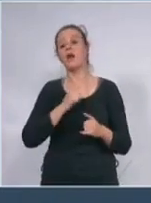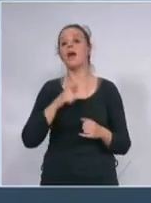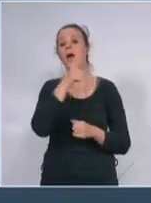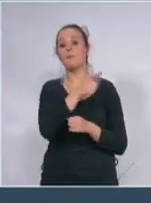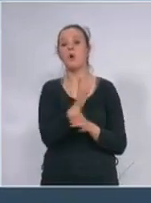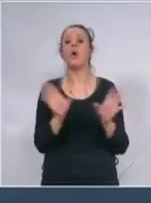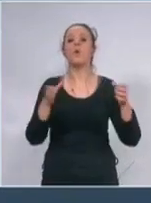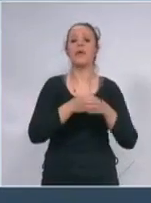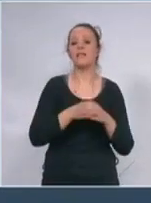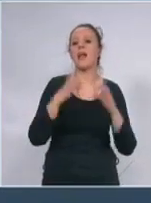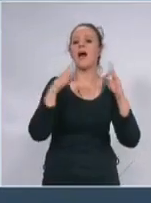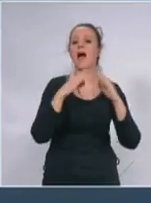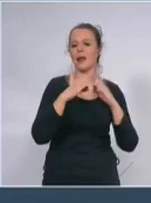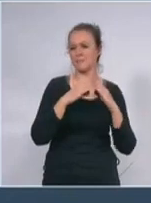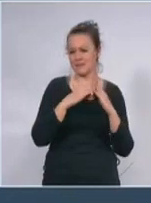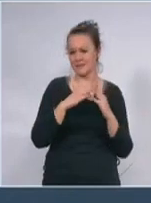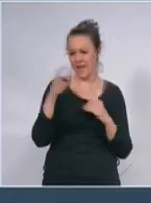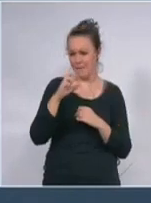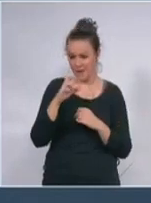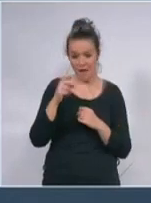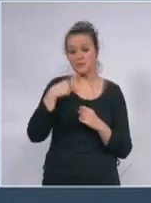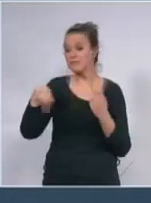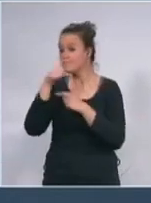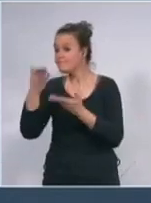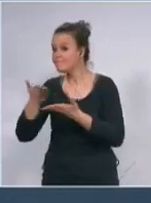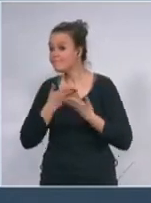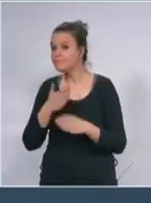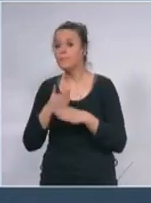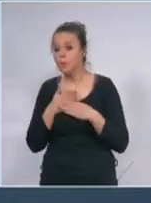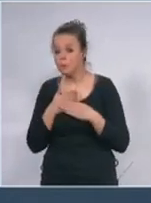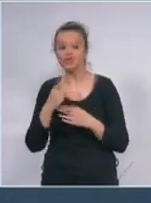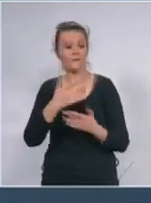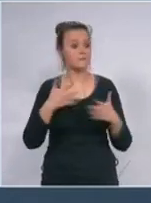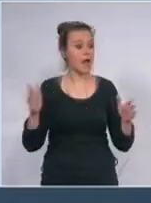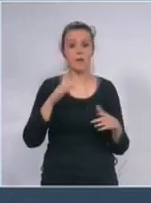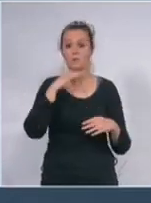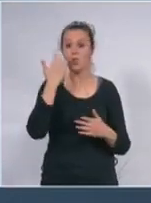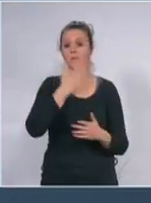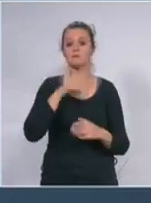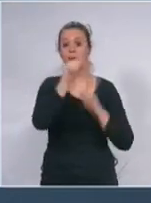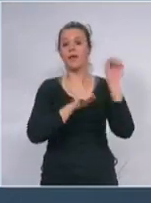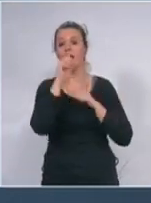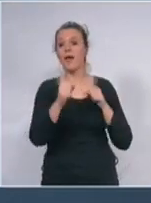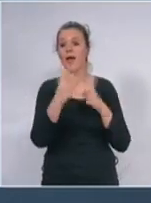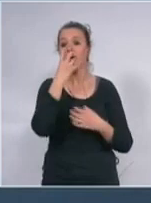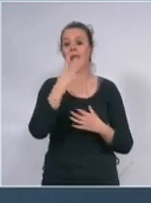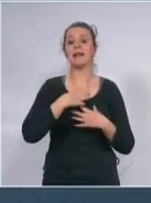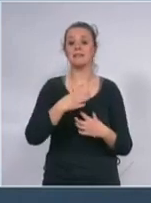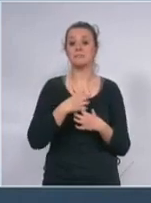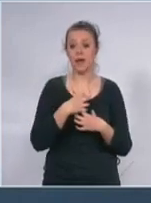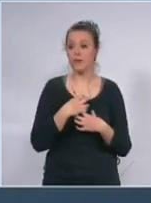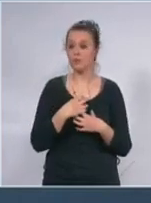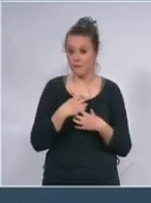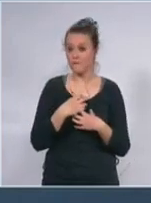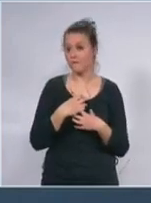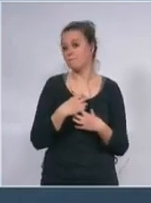i mi smo veliki posao napravili činjujem se oko respiratora i ako budemo uspeli da biste vi razumeli mi u Dragiše